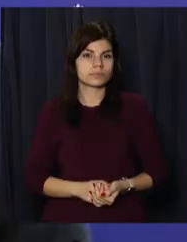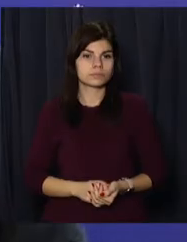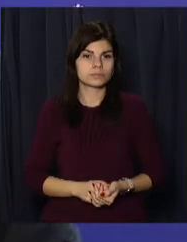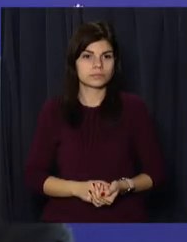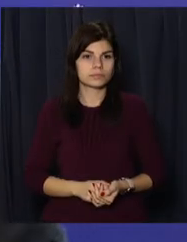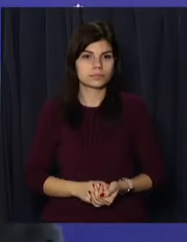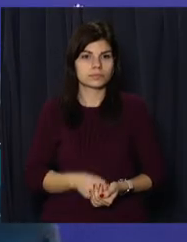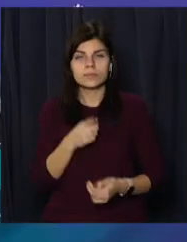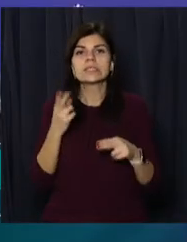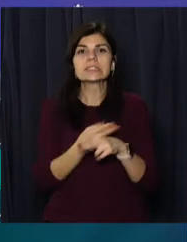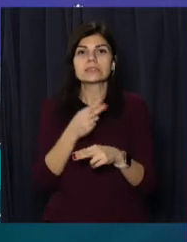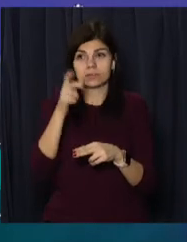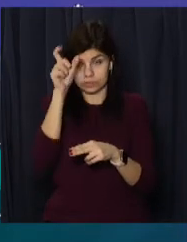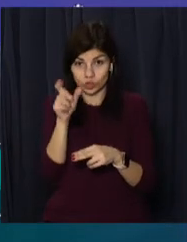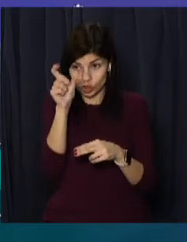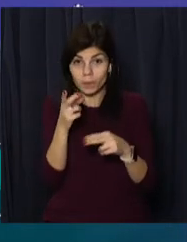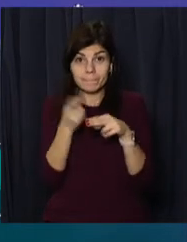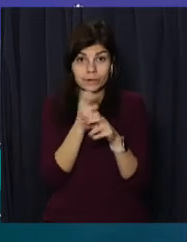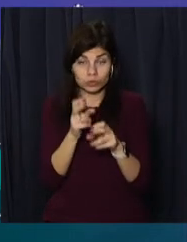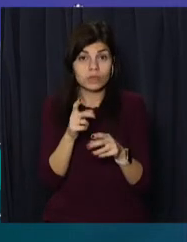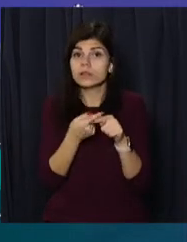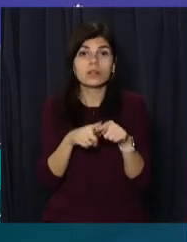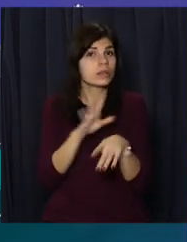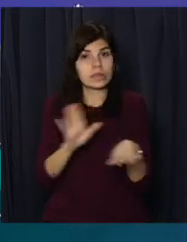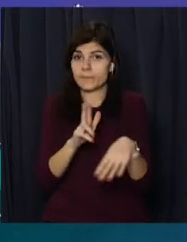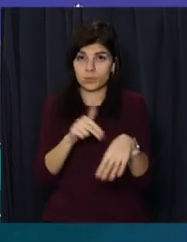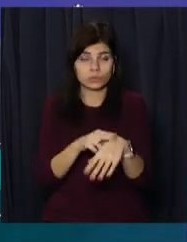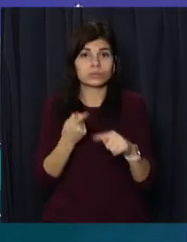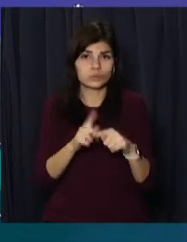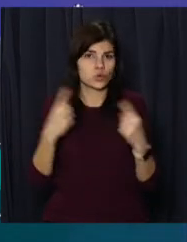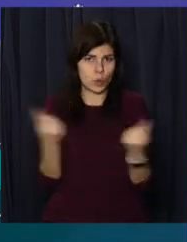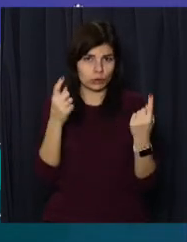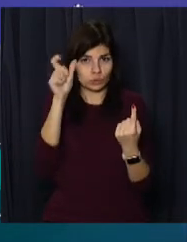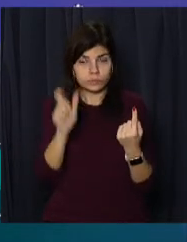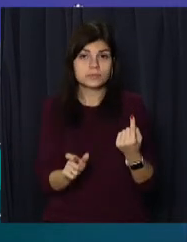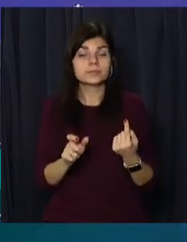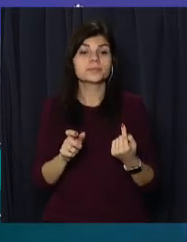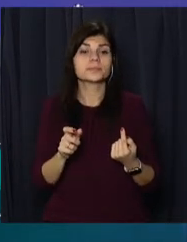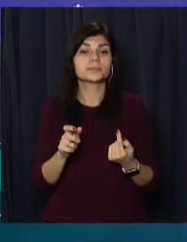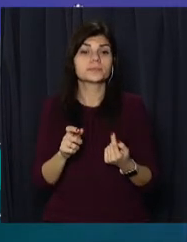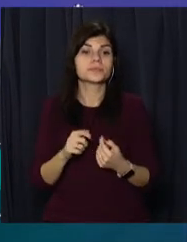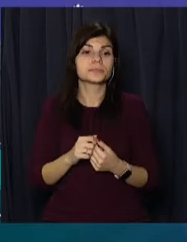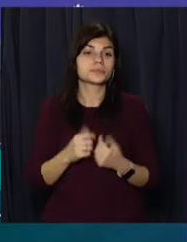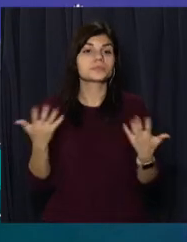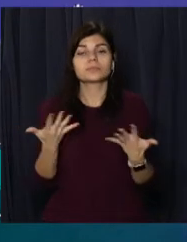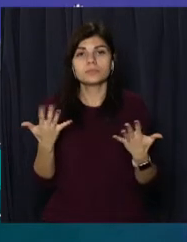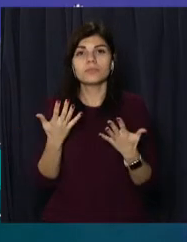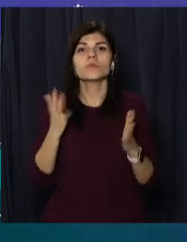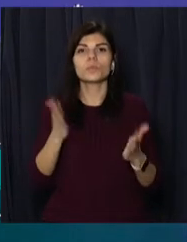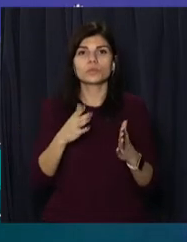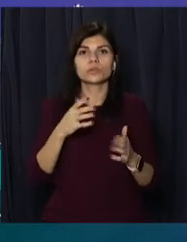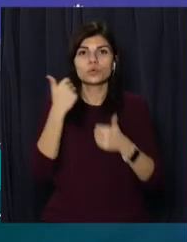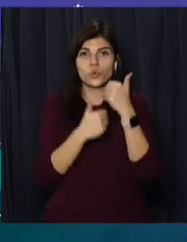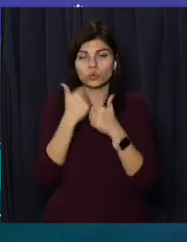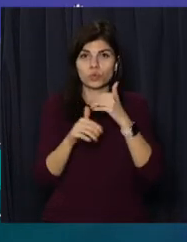Спеціаліст безпеки в освітньому середовищі – це не поліцейський, це цивільна особа, яка пройде відповідний